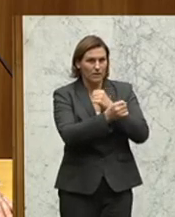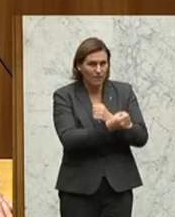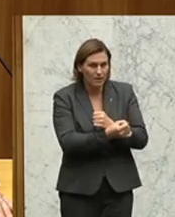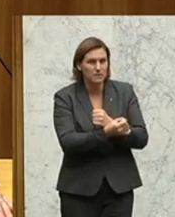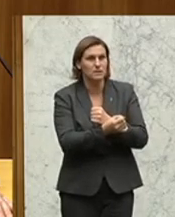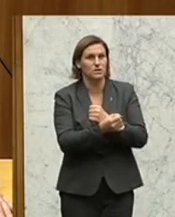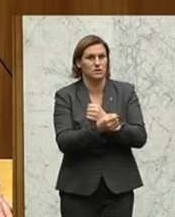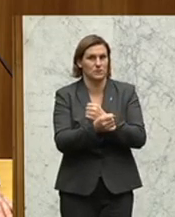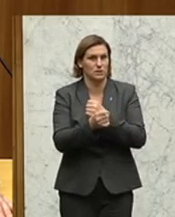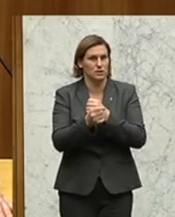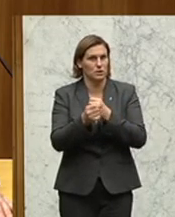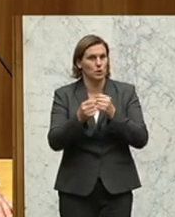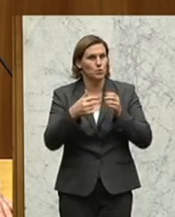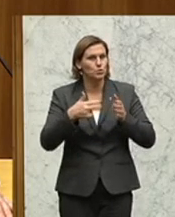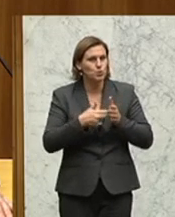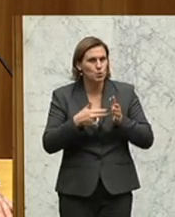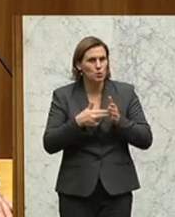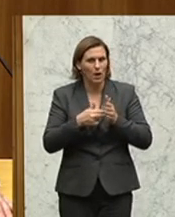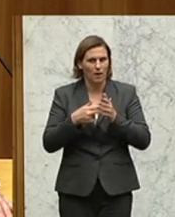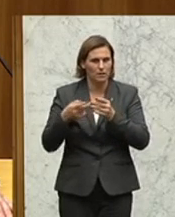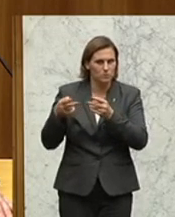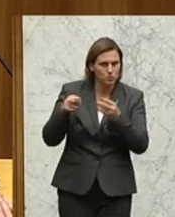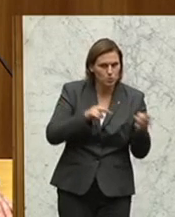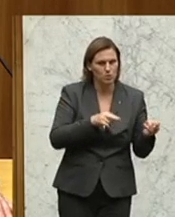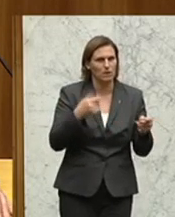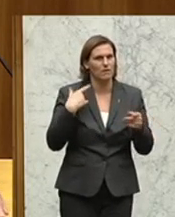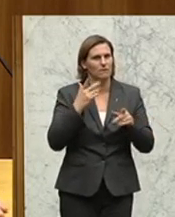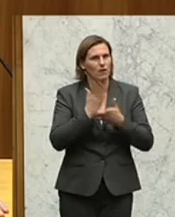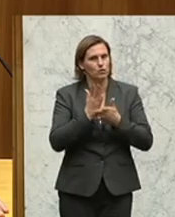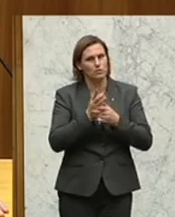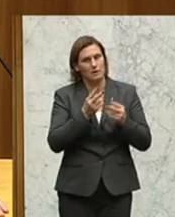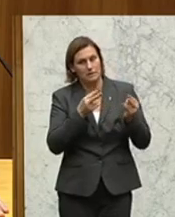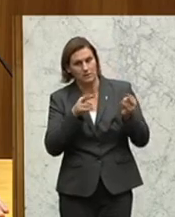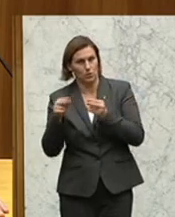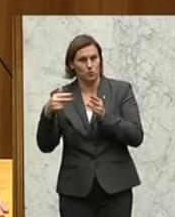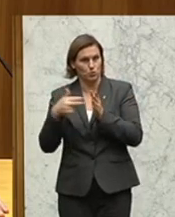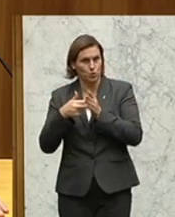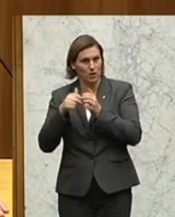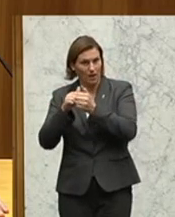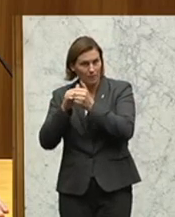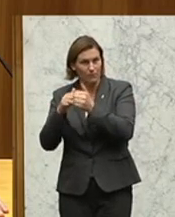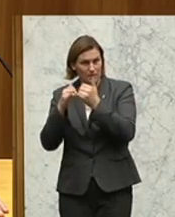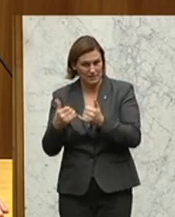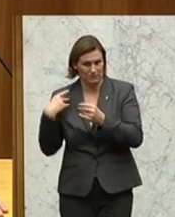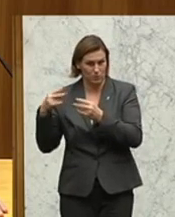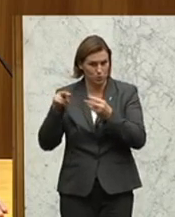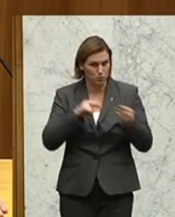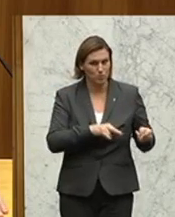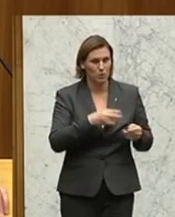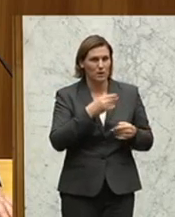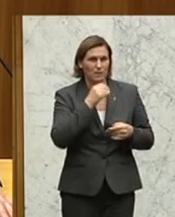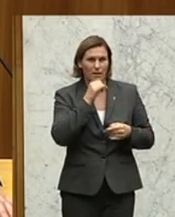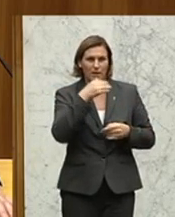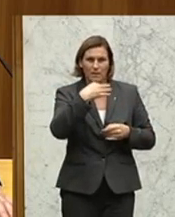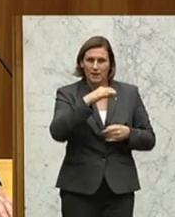Rückkehrer aus Syrien sitzen, Leute, die bereits in den Dschihad gezogen sind und jetzt zurückkommen, dort gibt es keinen einzigen Cent